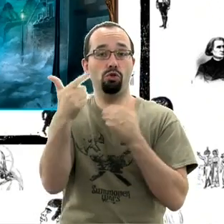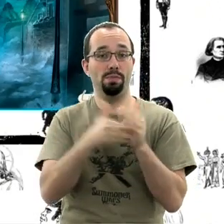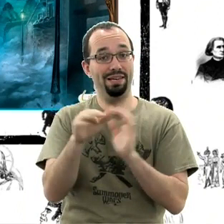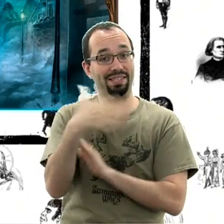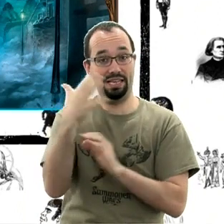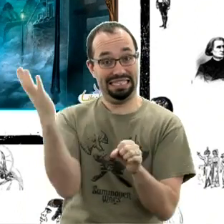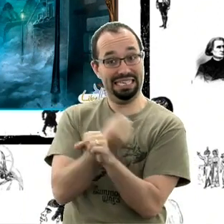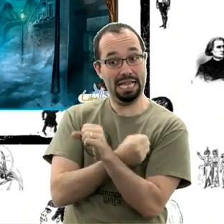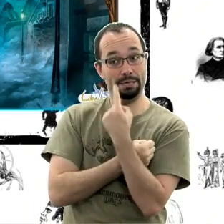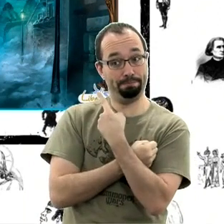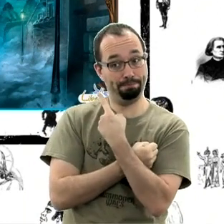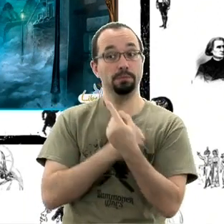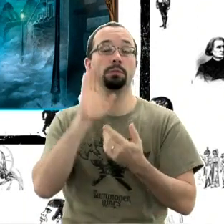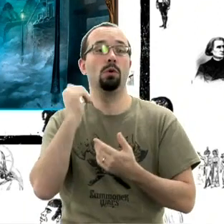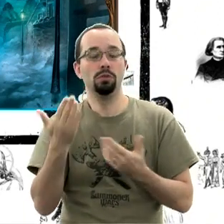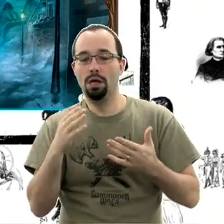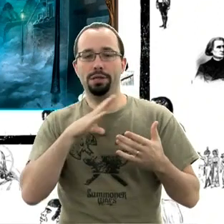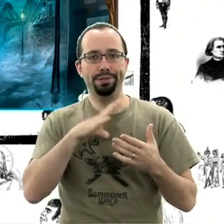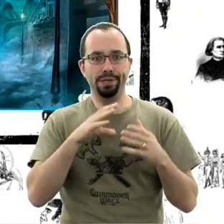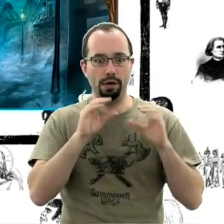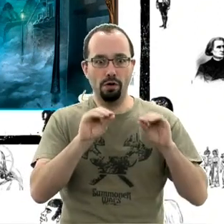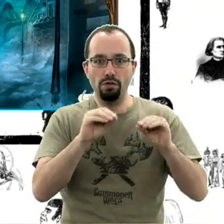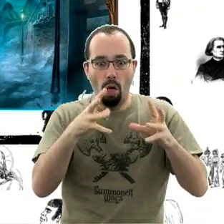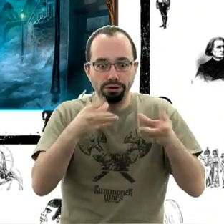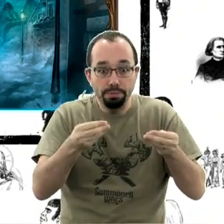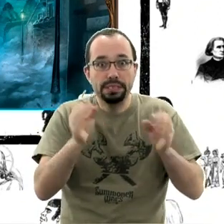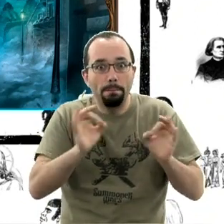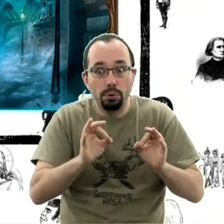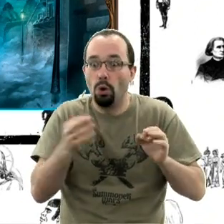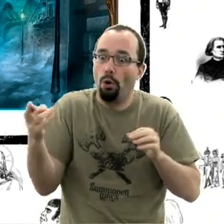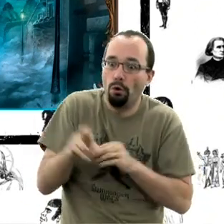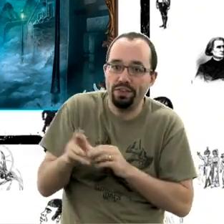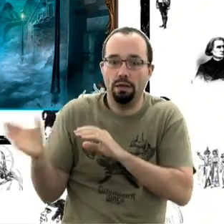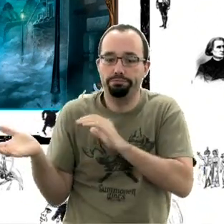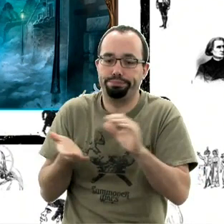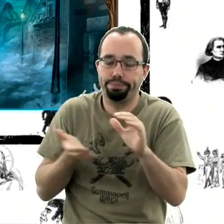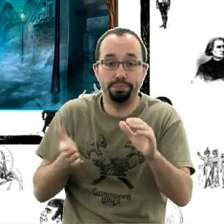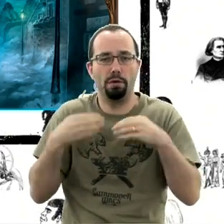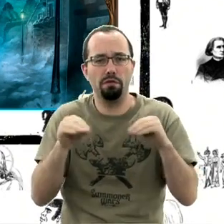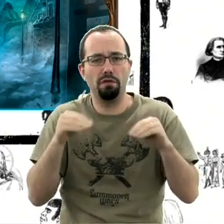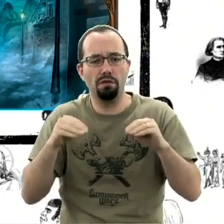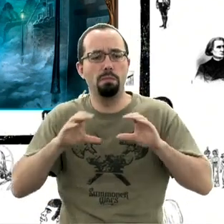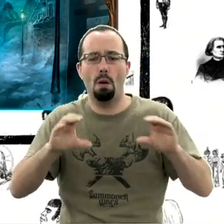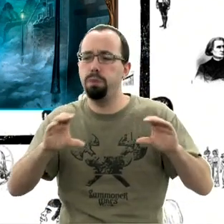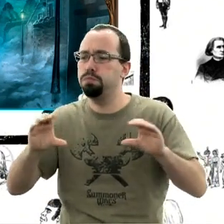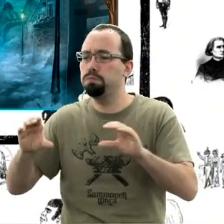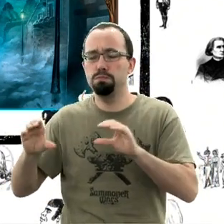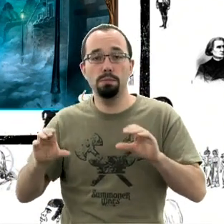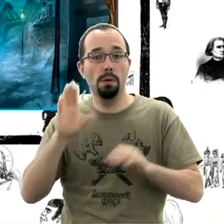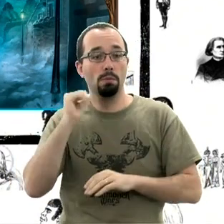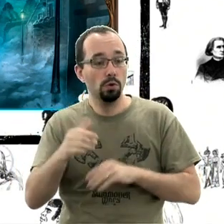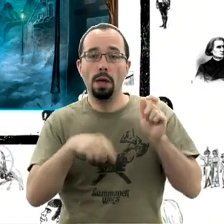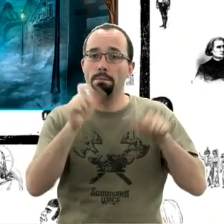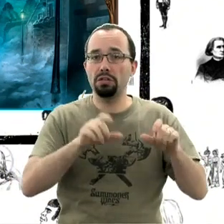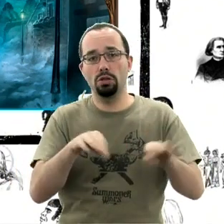Donc évidemment, Mysterium, rupture de stock, réapprovisionnement, ça se vend par pelletée entière. Vient le bouche à oreille, les gens viennent sur Tric-trac,